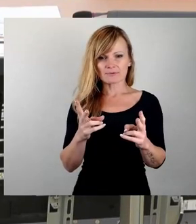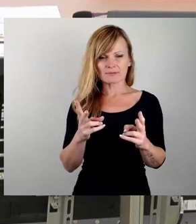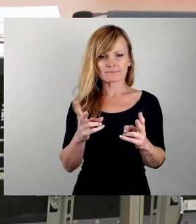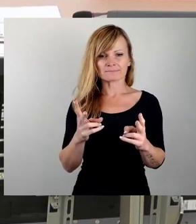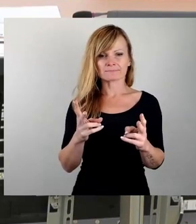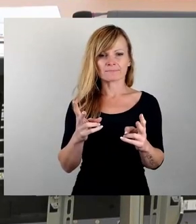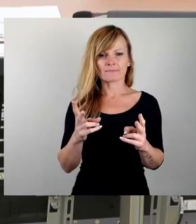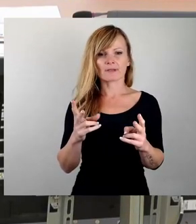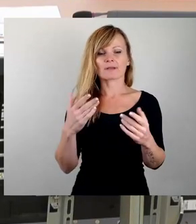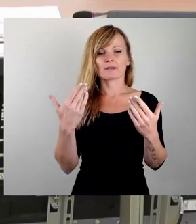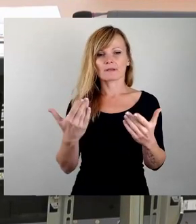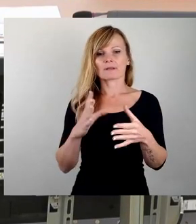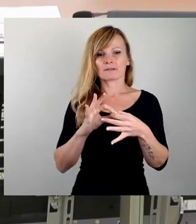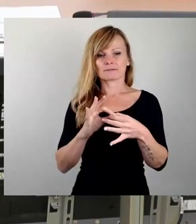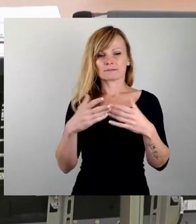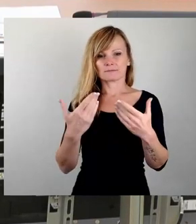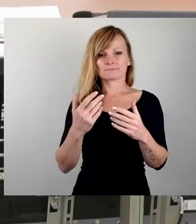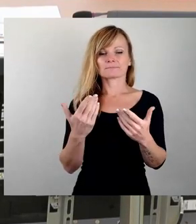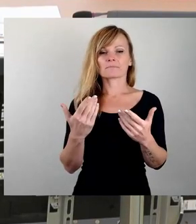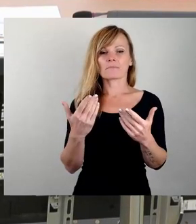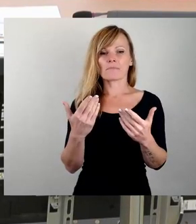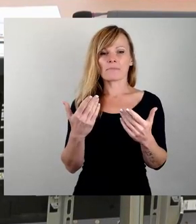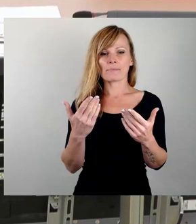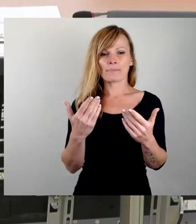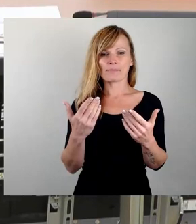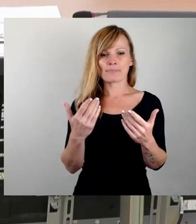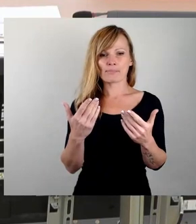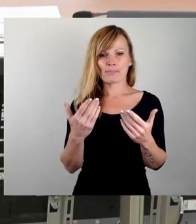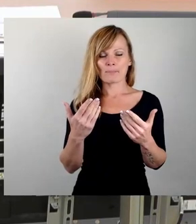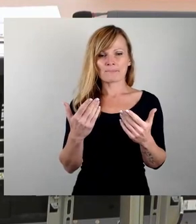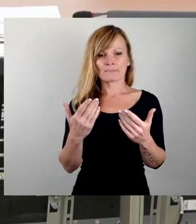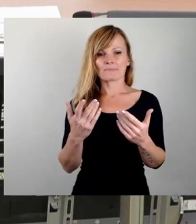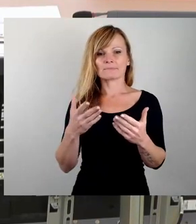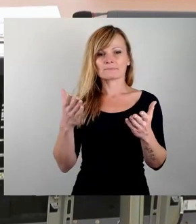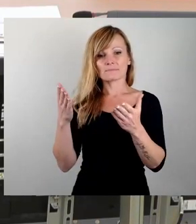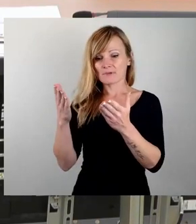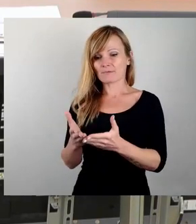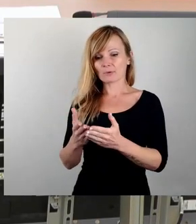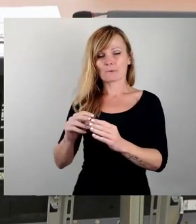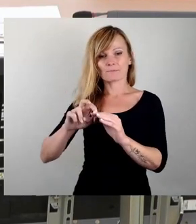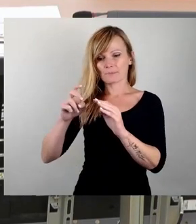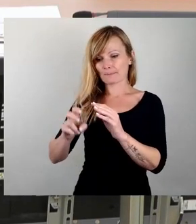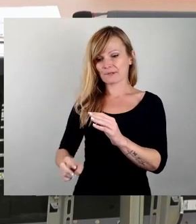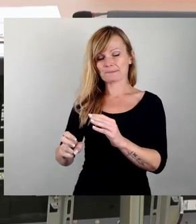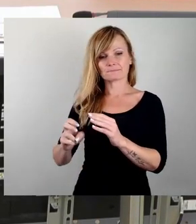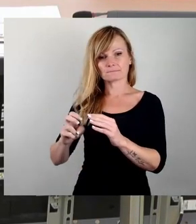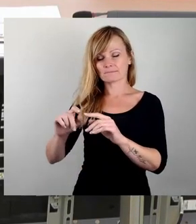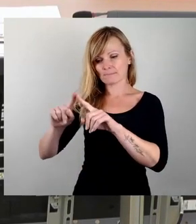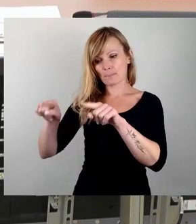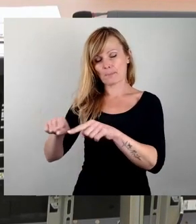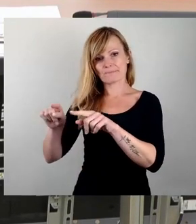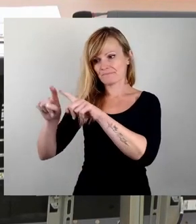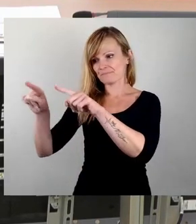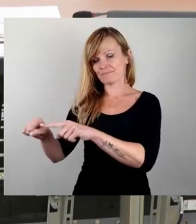kunsthistorische Komponente. Die an der Außenmauer des Friedhofs und am Treppenaufgang angebrachten Gedenktafeln wurden von seinerzeit